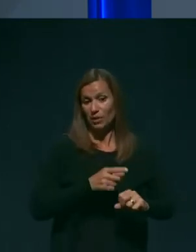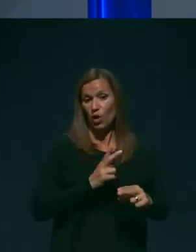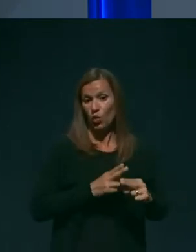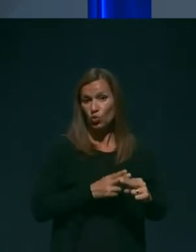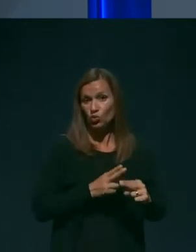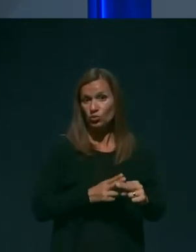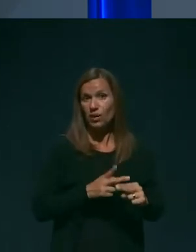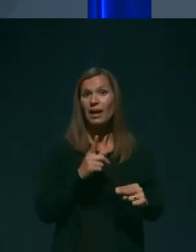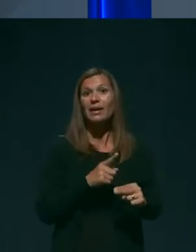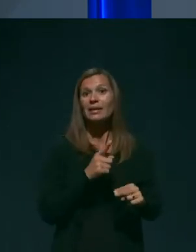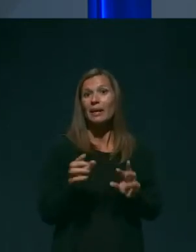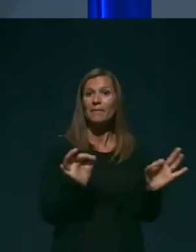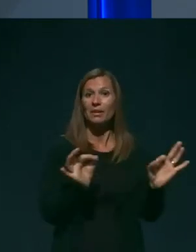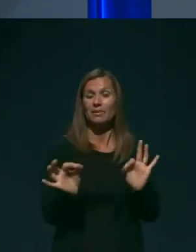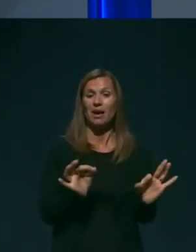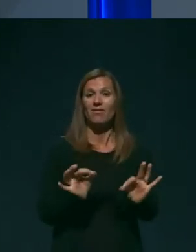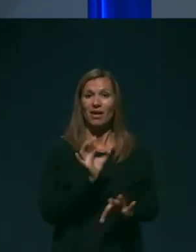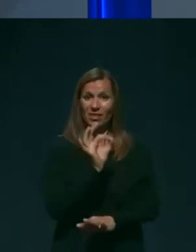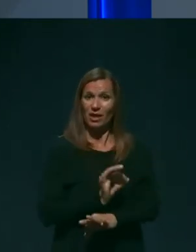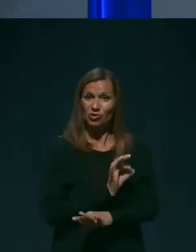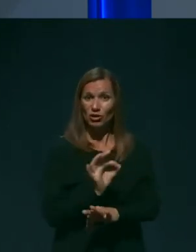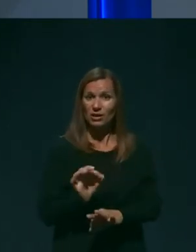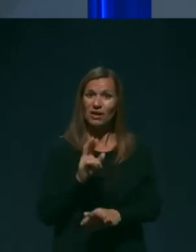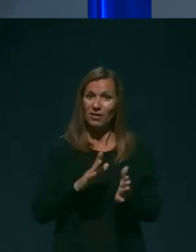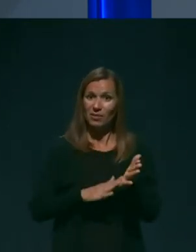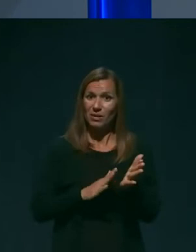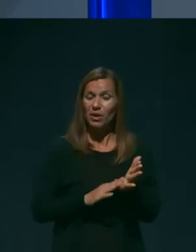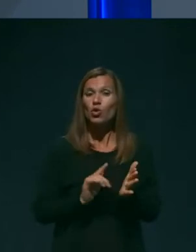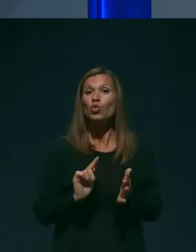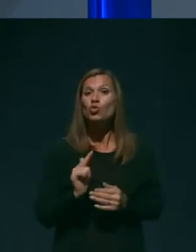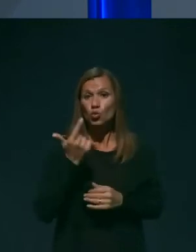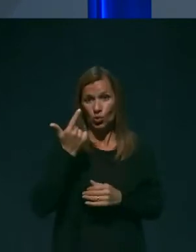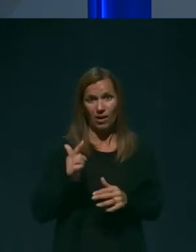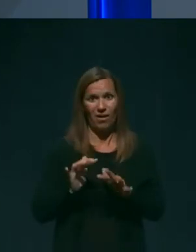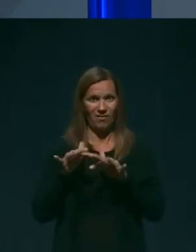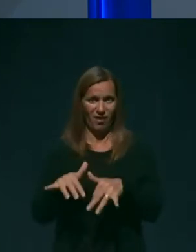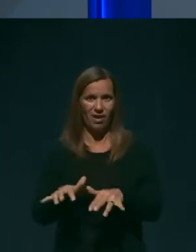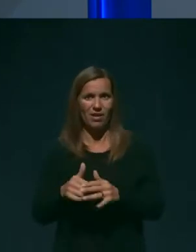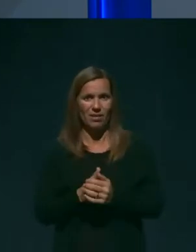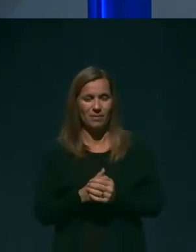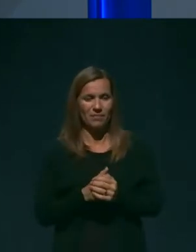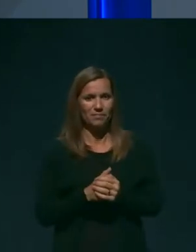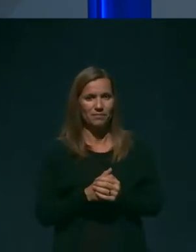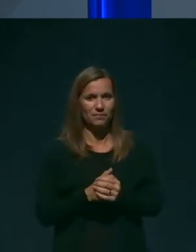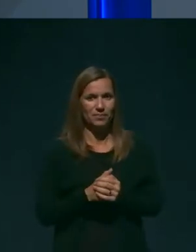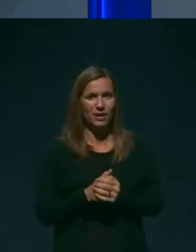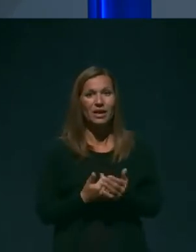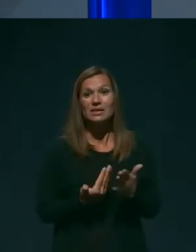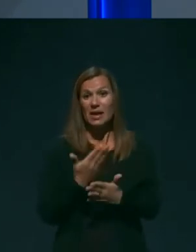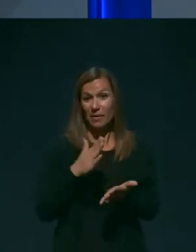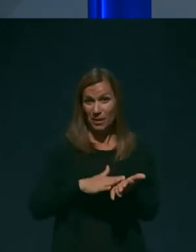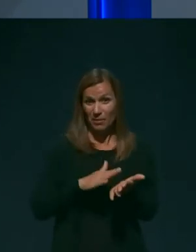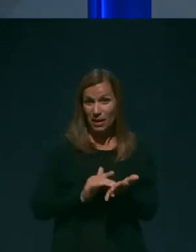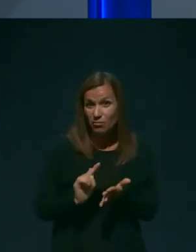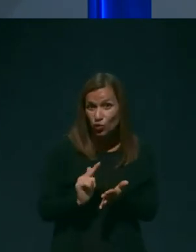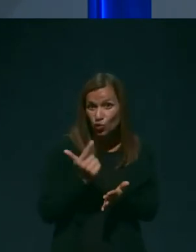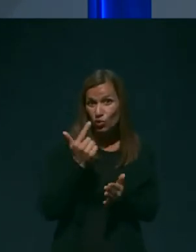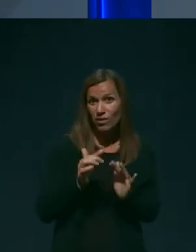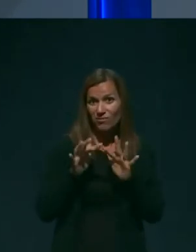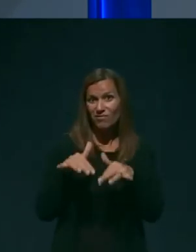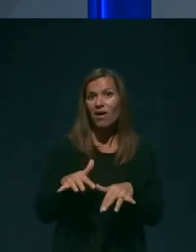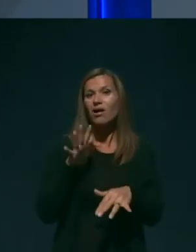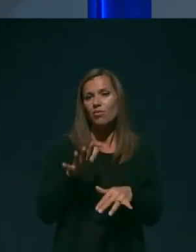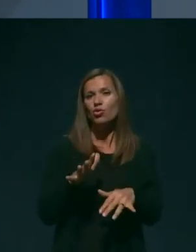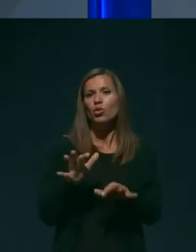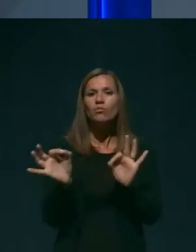ter priprava načrta v primeru drugega vala. Za primer drugega vala bodo tako oblikovane